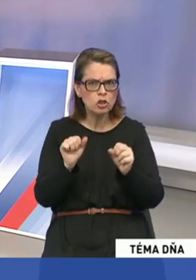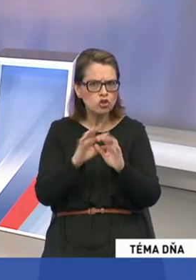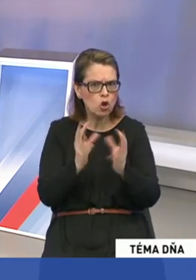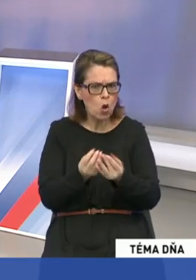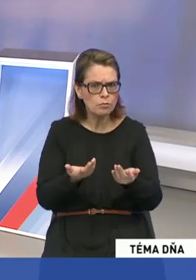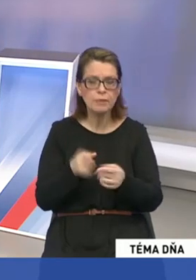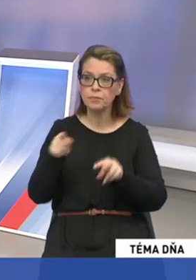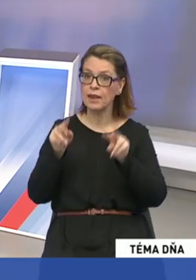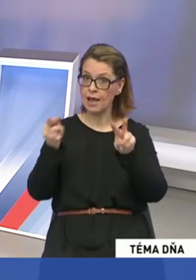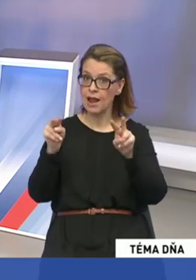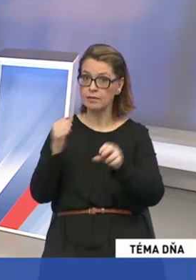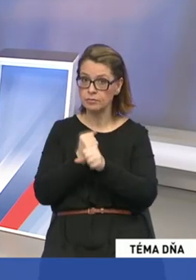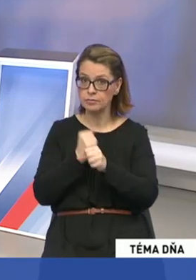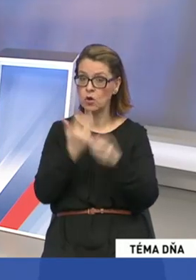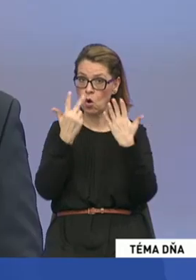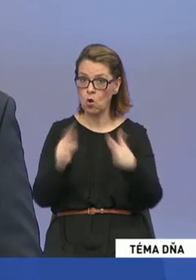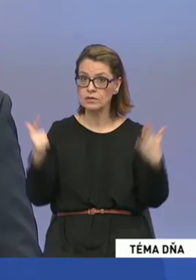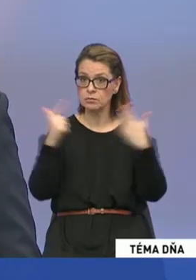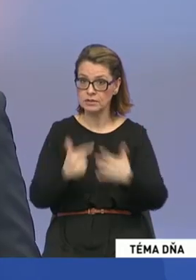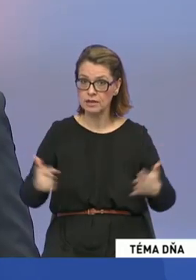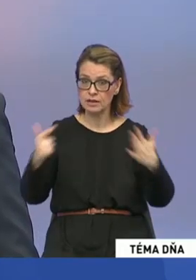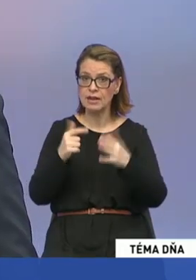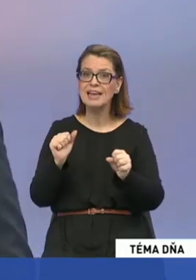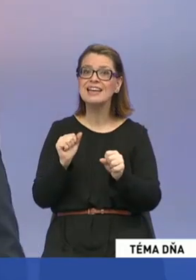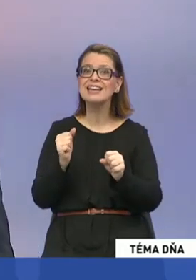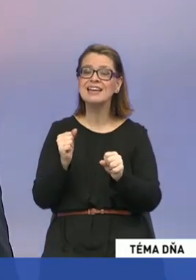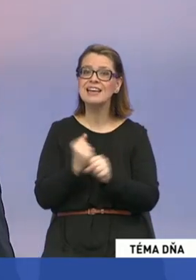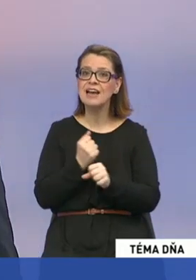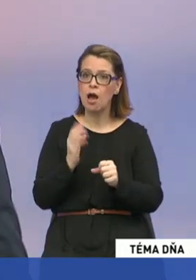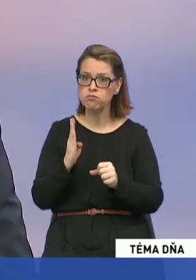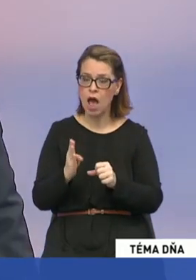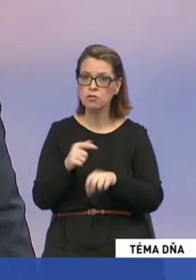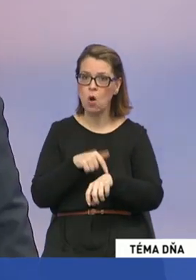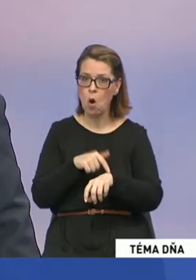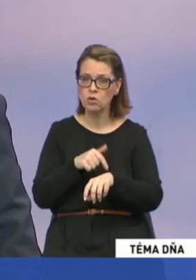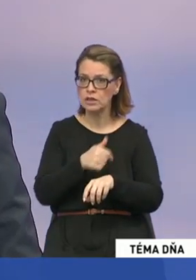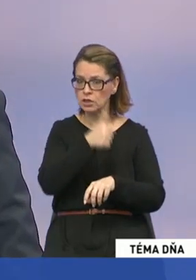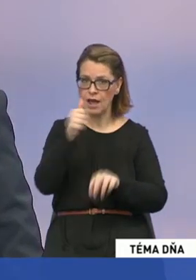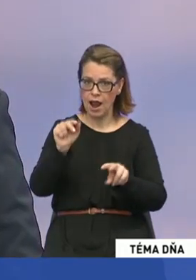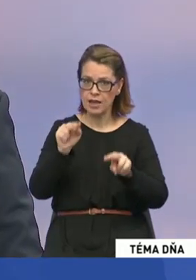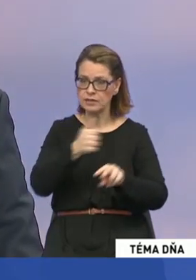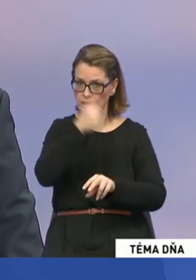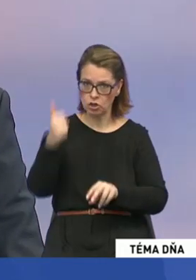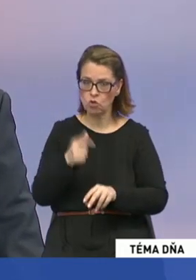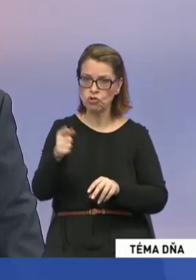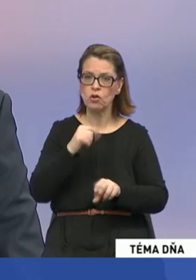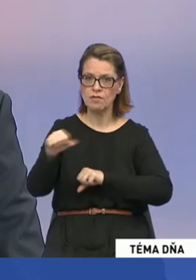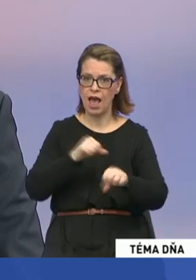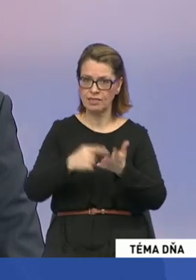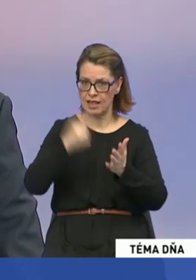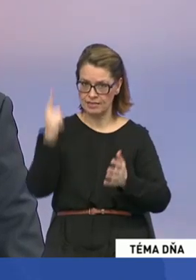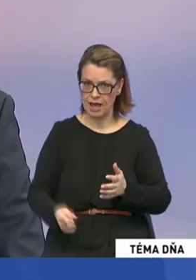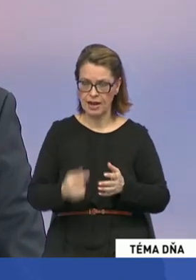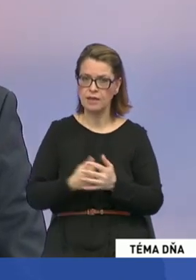dnes vyrába približne 870 gigawatt hodín ročne. to na základe vládneho nariadenia. V